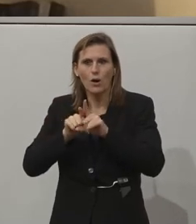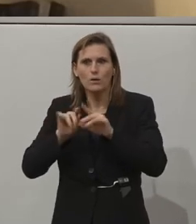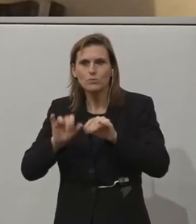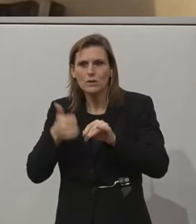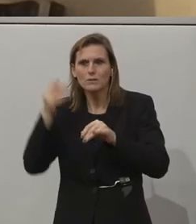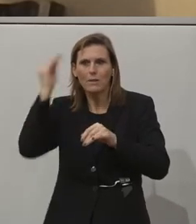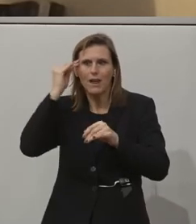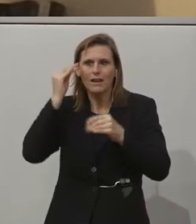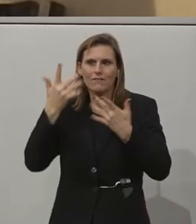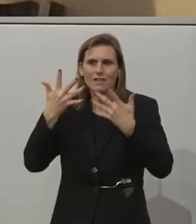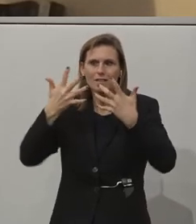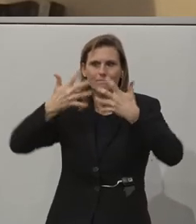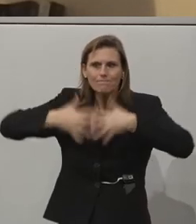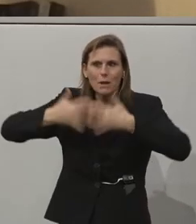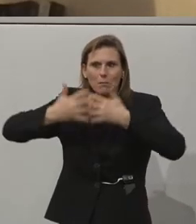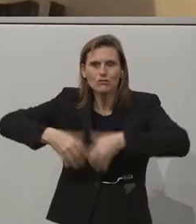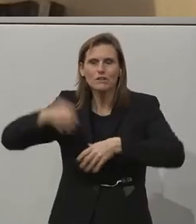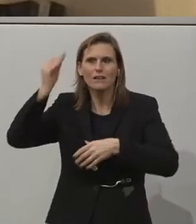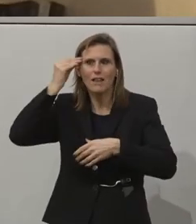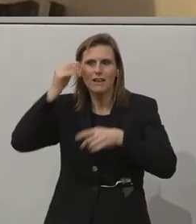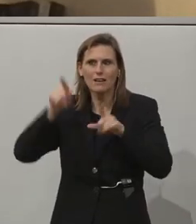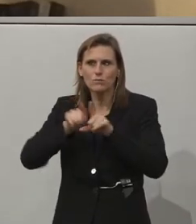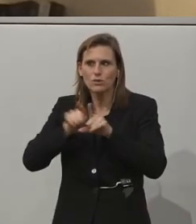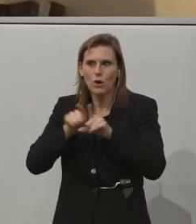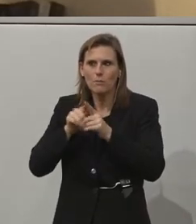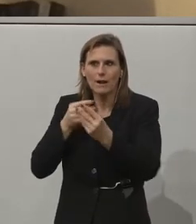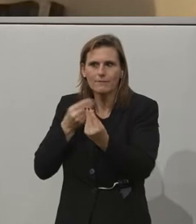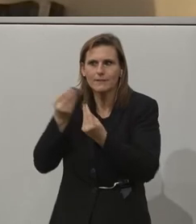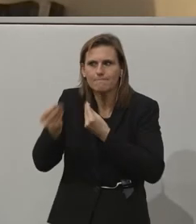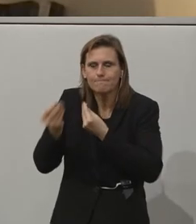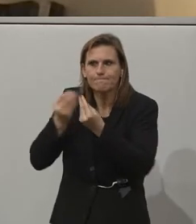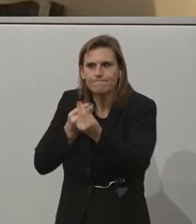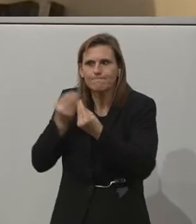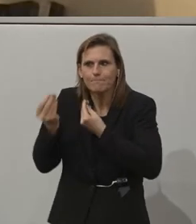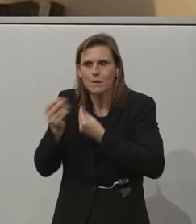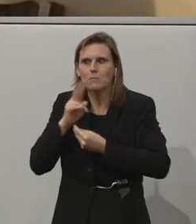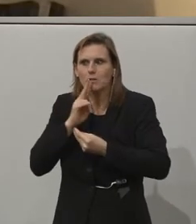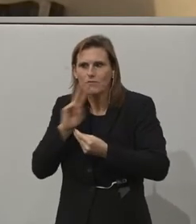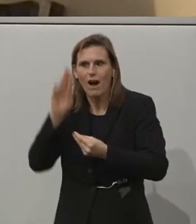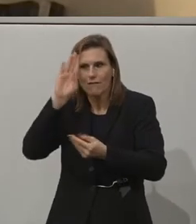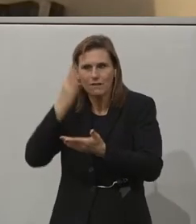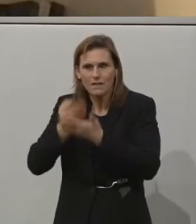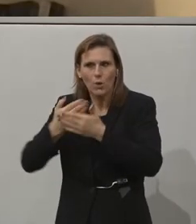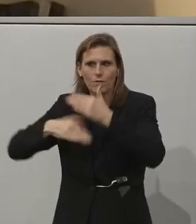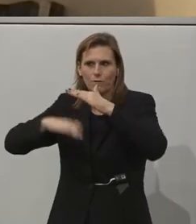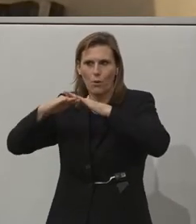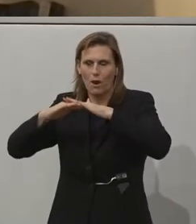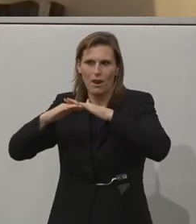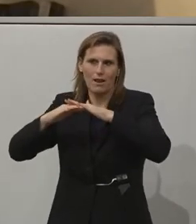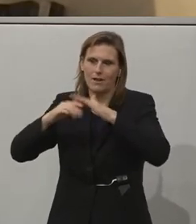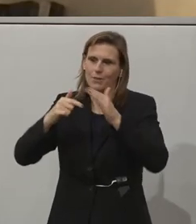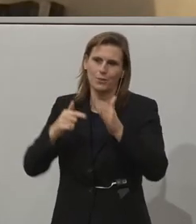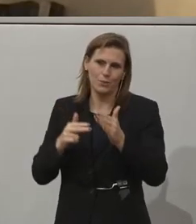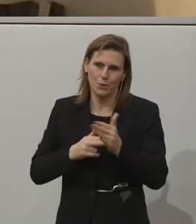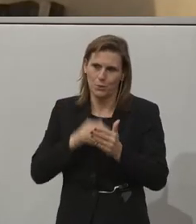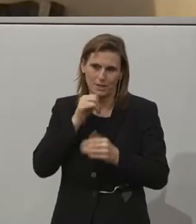to do that is to include people with disabilities in the process of press testing, the recommendations, the analysis, the output